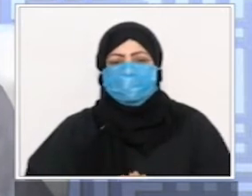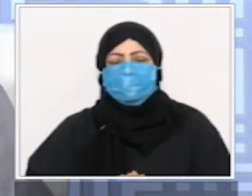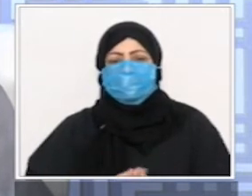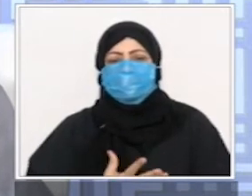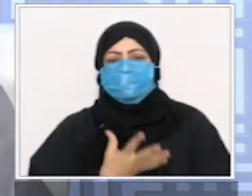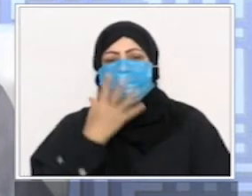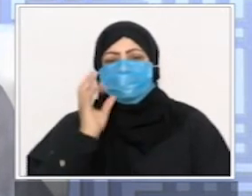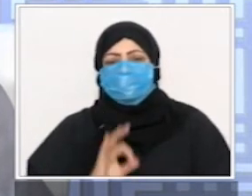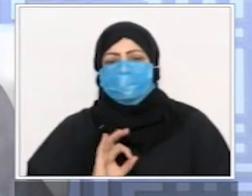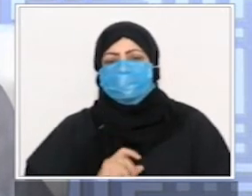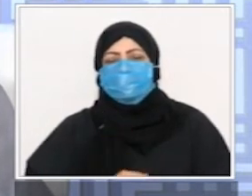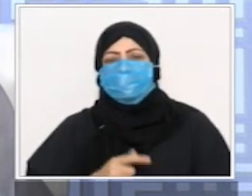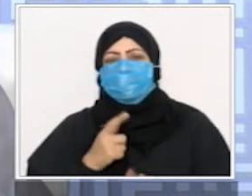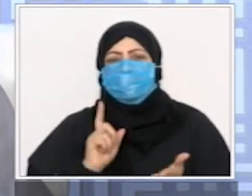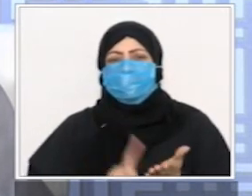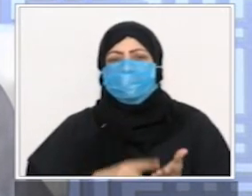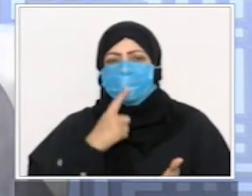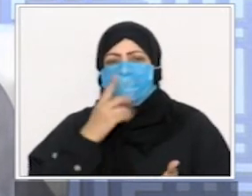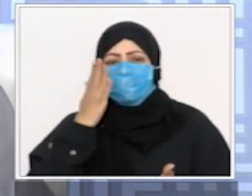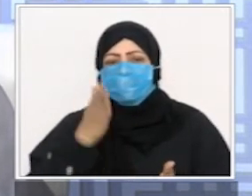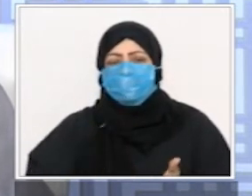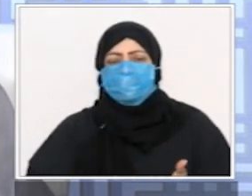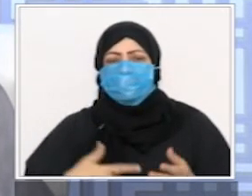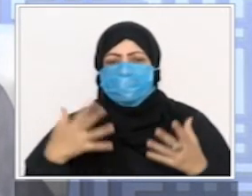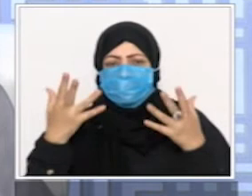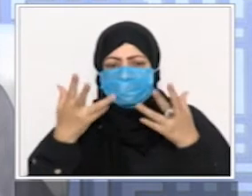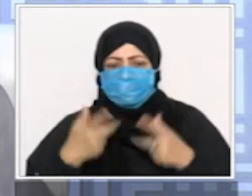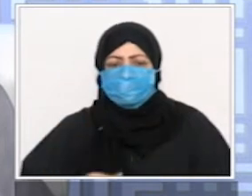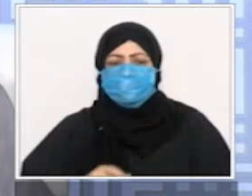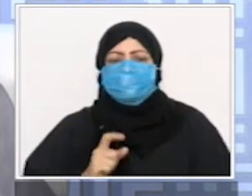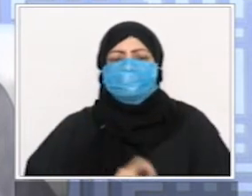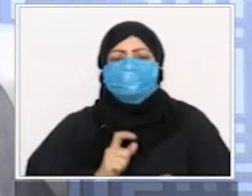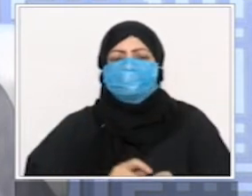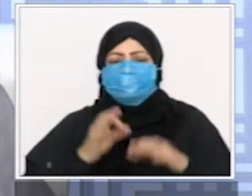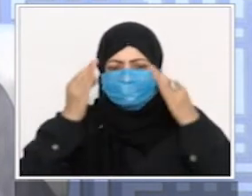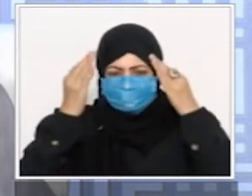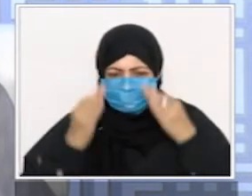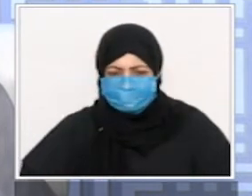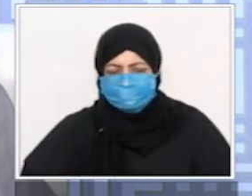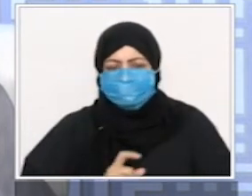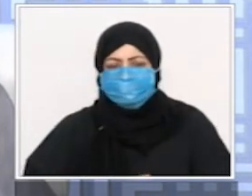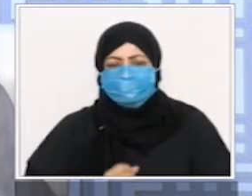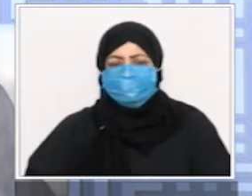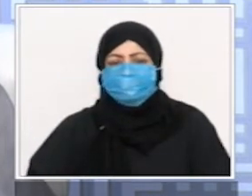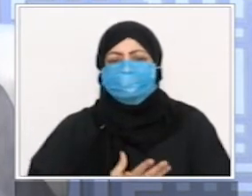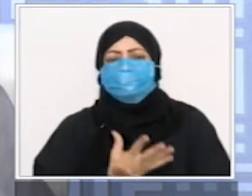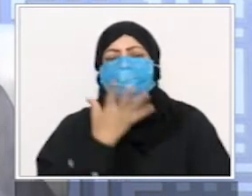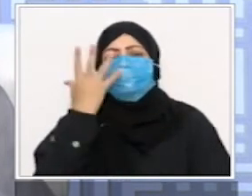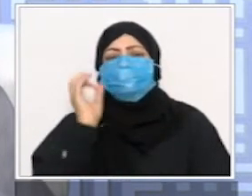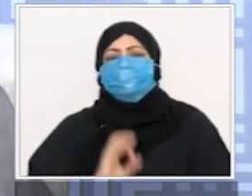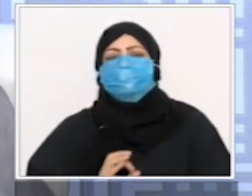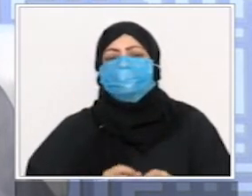وقت الفجر حقيقة وهو الذي يجب فيه